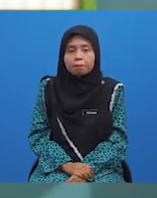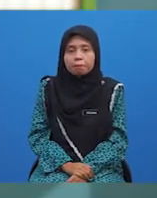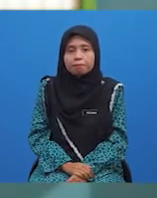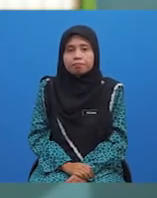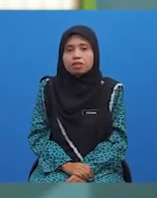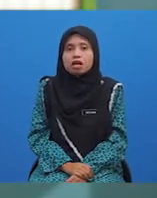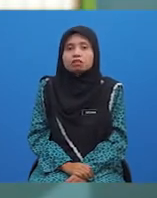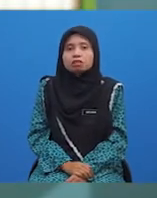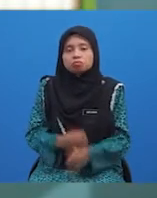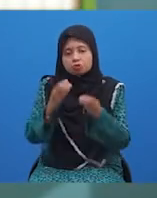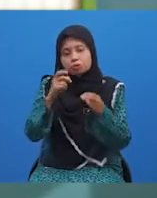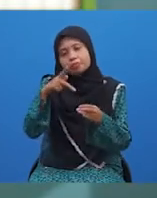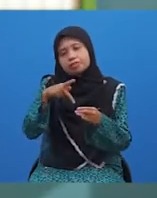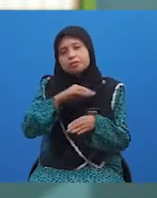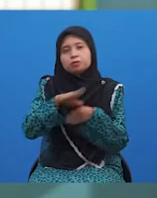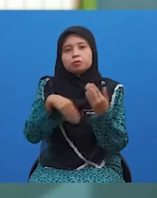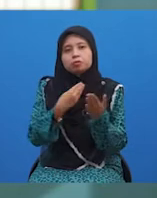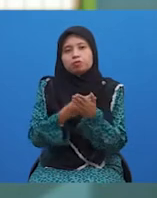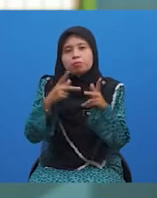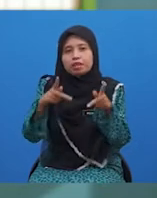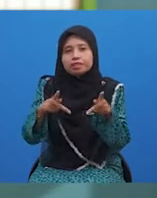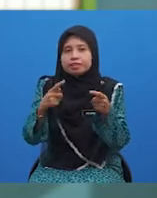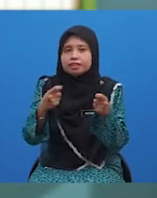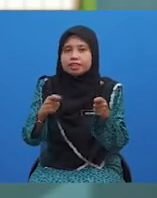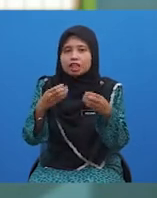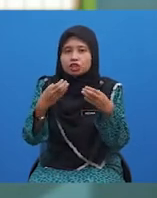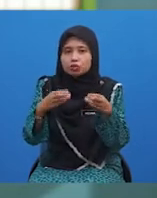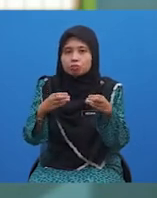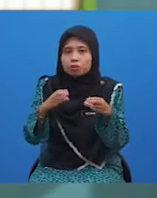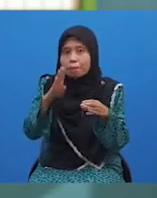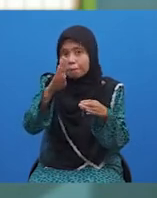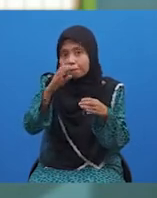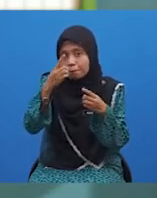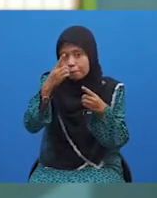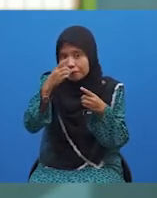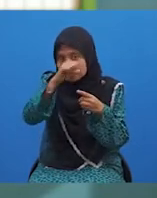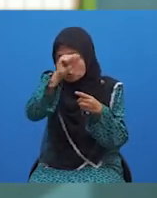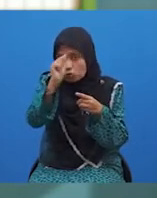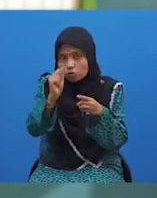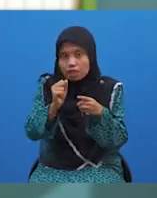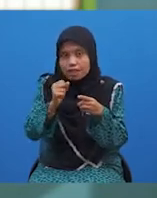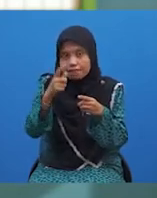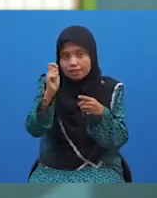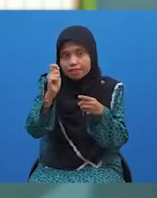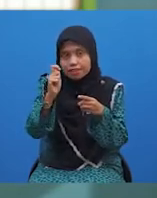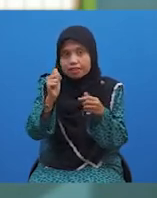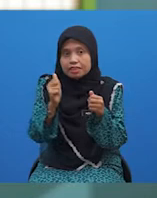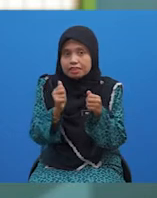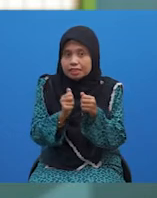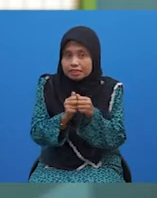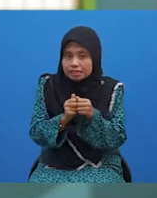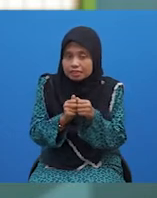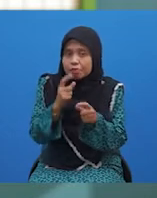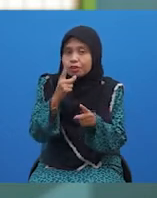Baiklah, cikgu pasti semua pelajar telah cuba menjawab empat soalan yang dikemukakan dalam pelajaran ini tadi